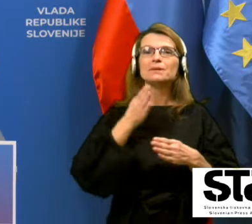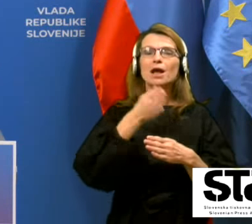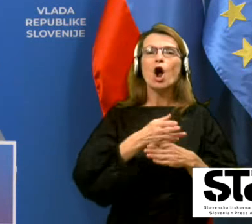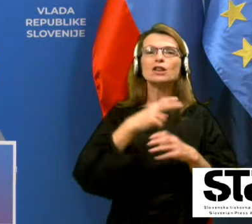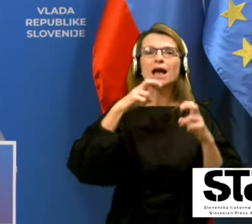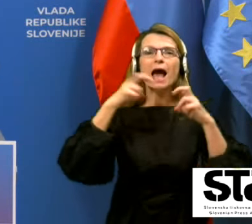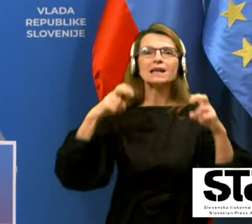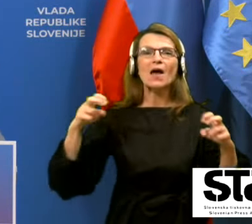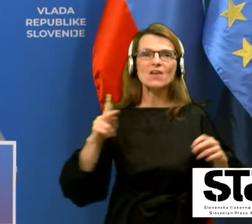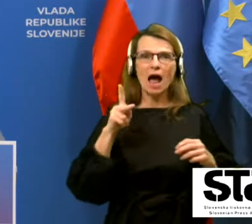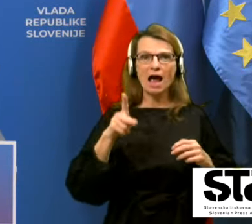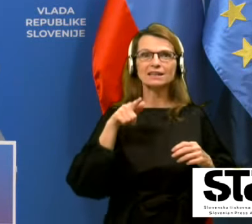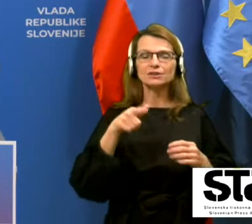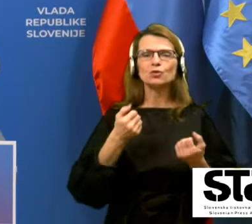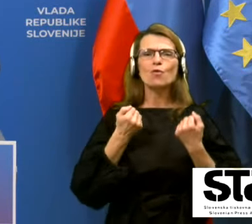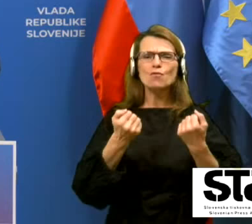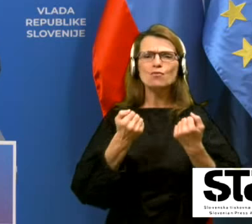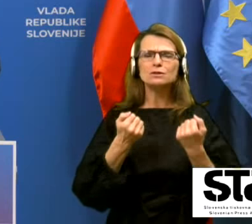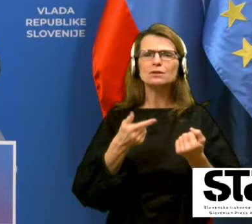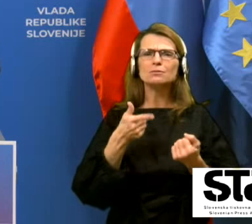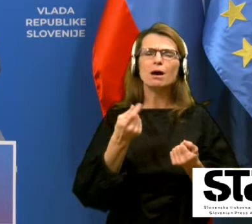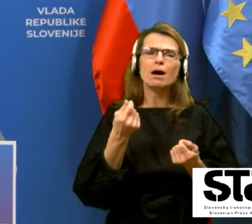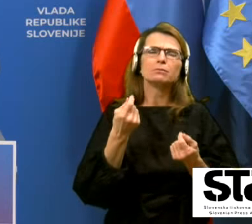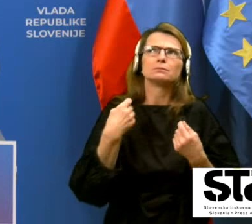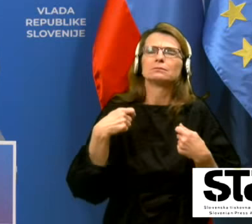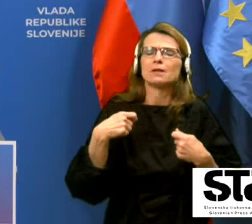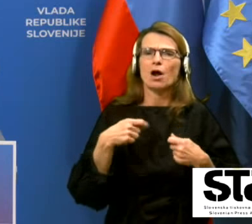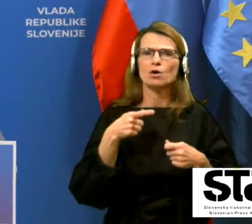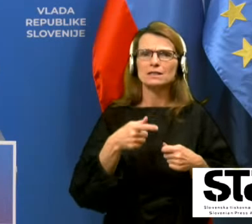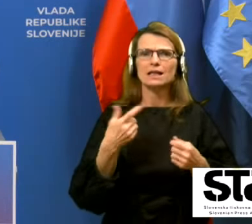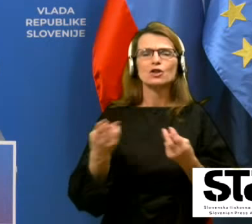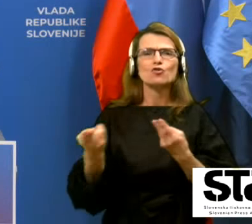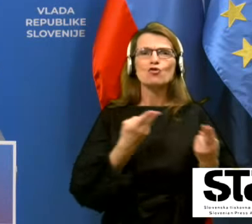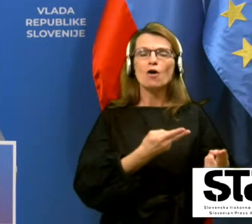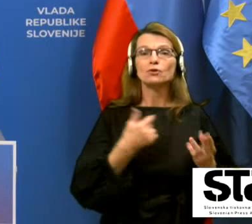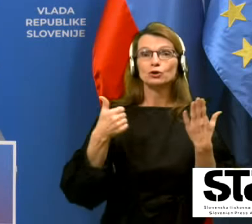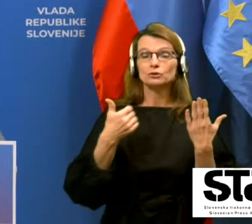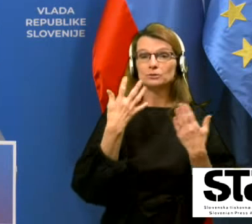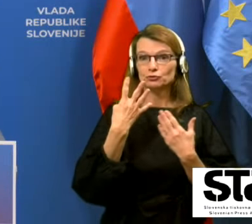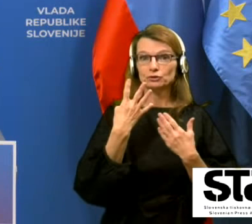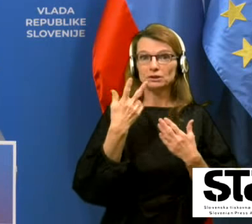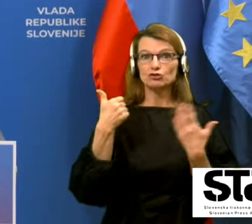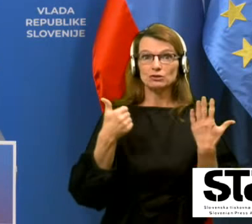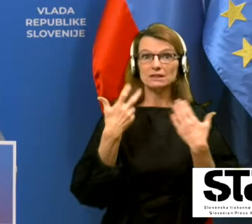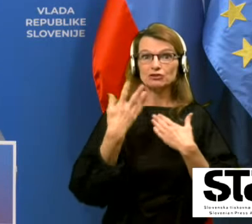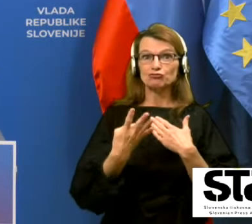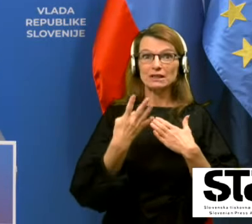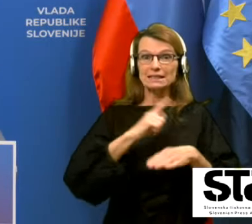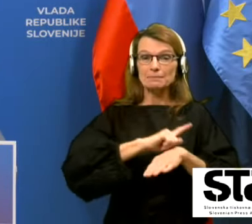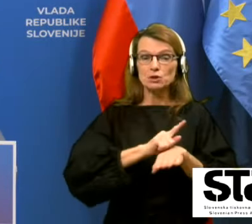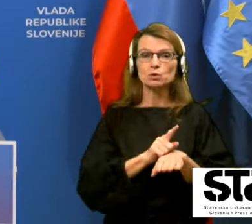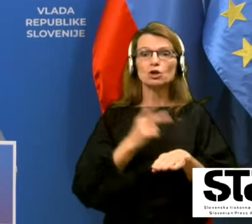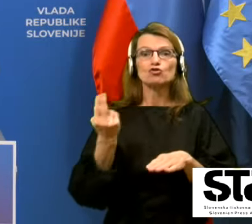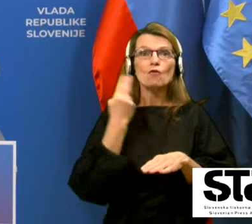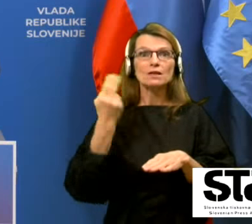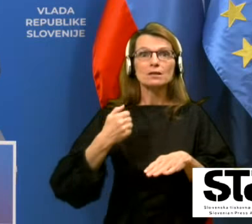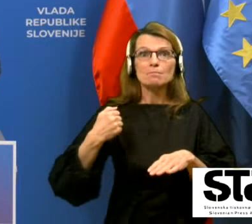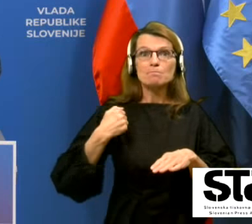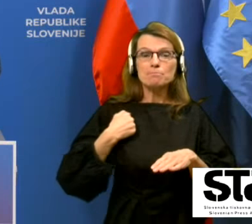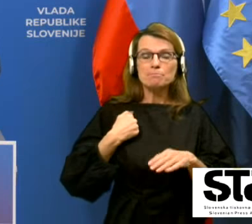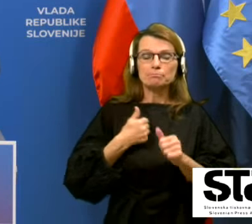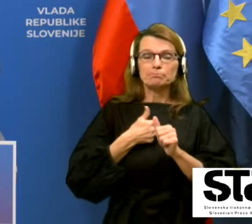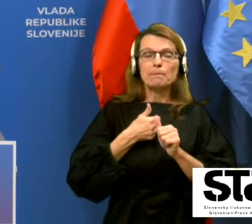je vozilo z dragocenim tovorom stopilo ob tretji uri in šest in štreset minut in v spremstvu slovenske policije prispevalo v